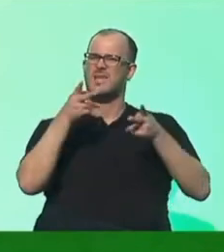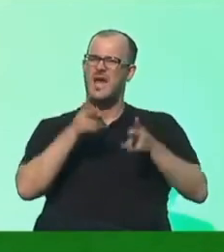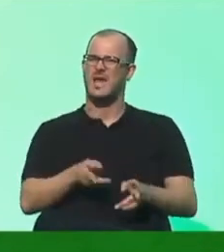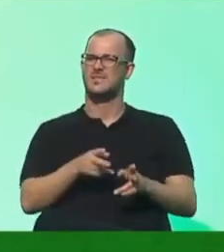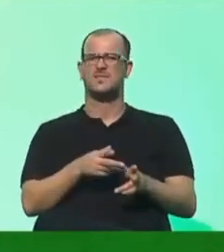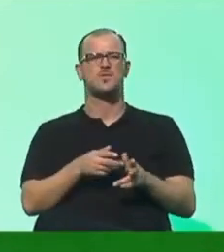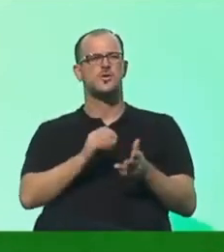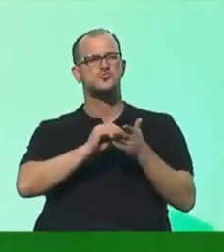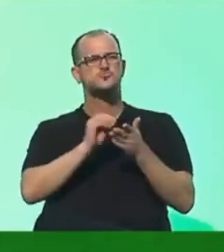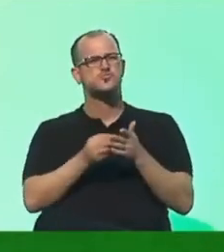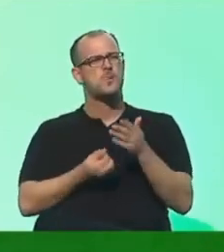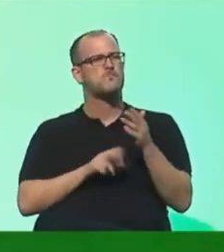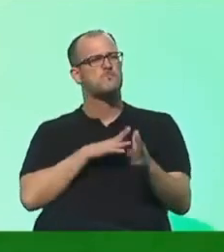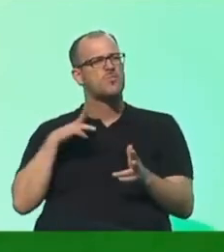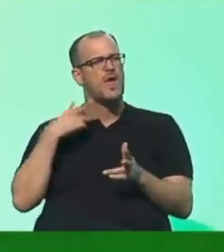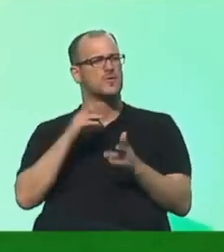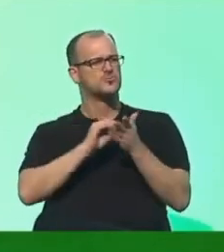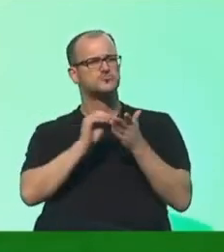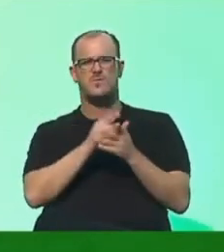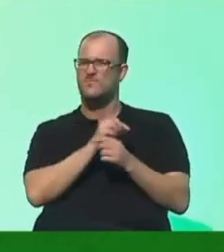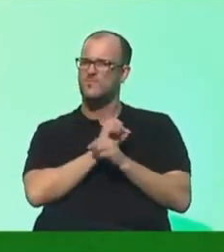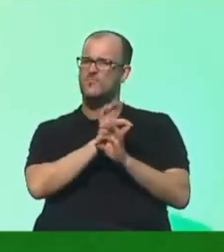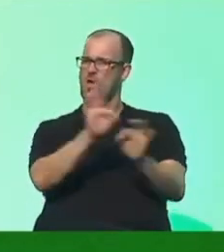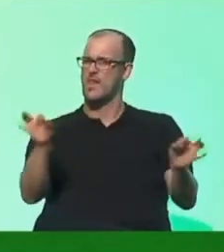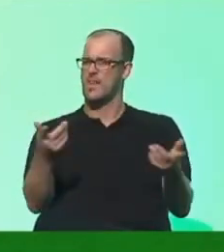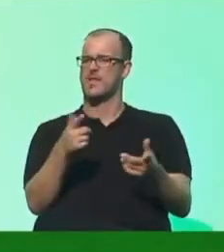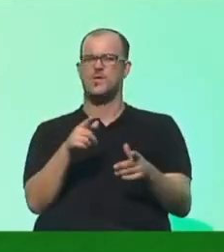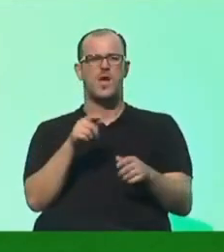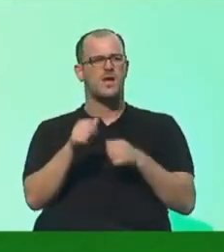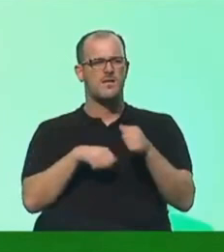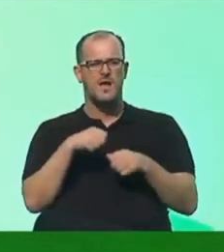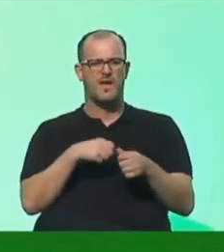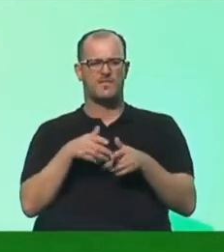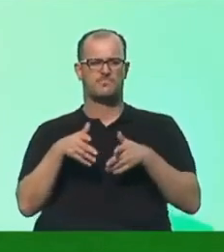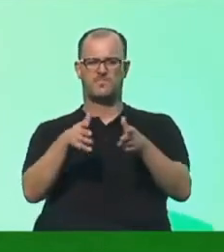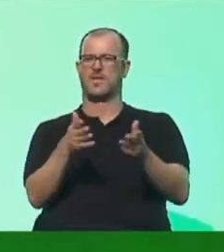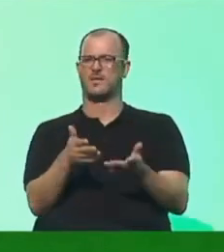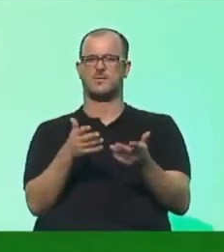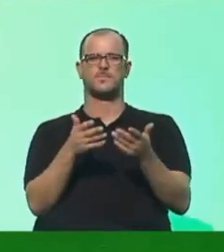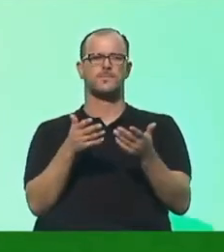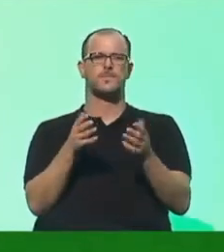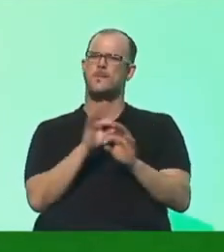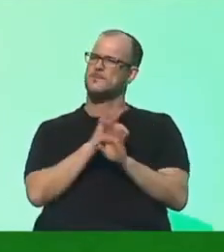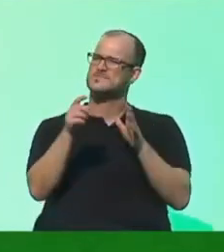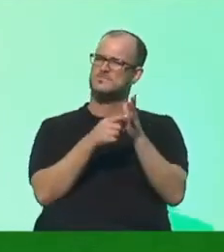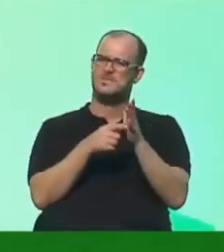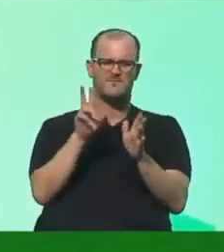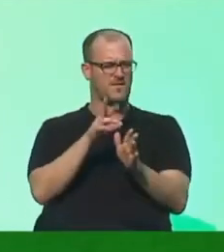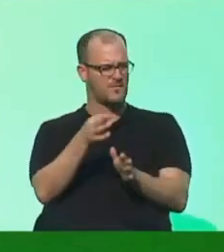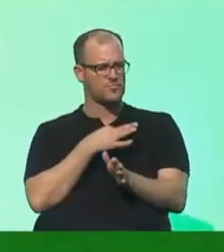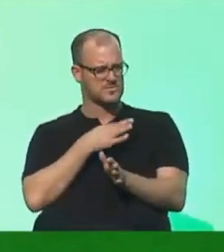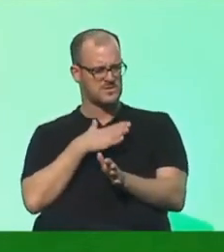moderne Schulen für alle, geschützte Radwege und Plätze für die Menschen. Beste Bedingungen für die, die sich um unsere Kinder,